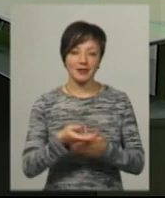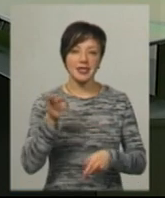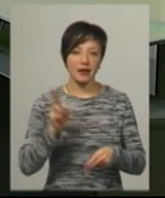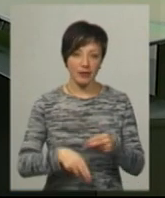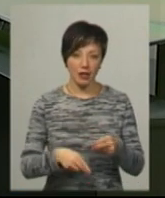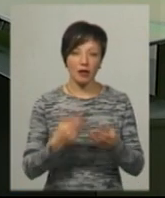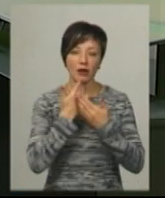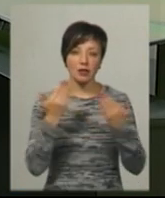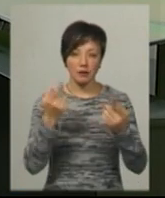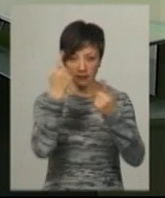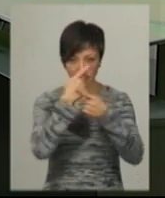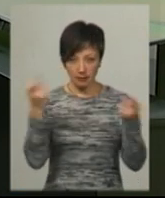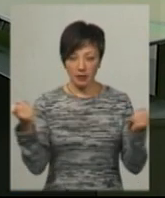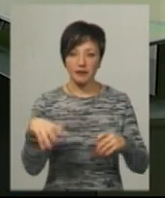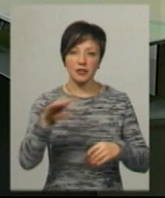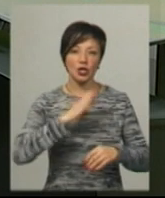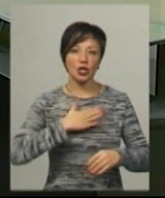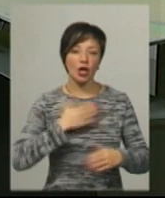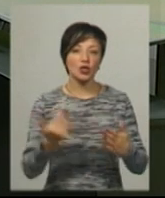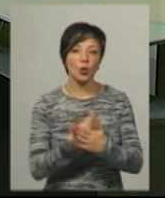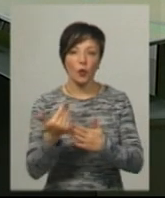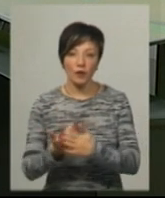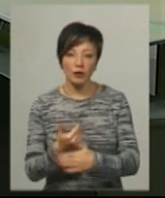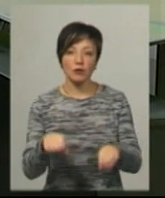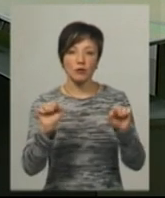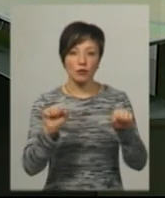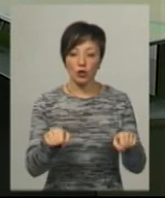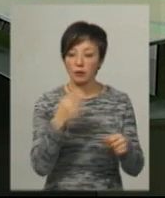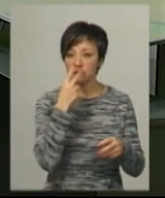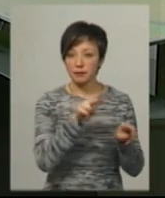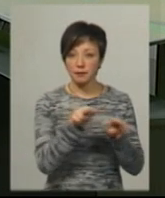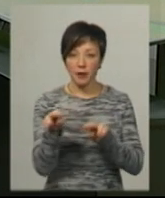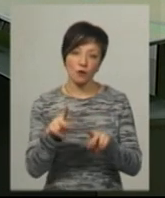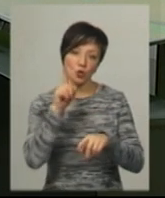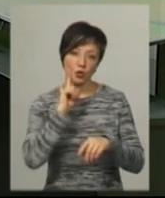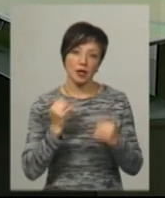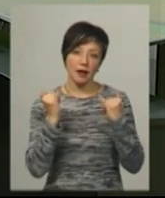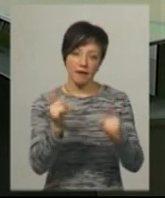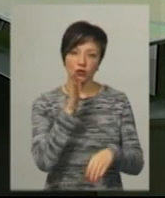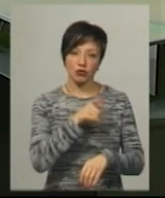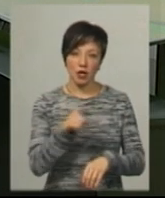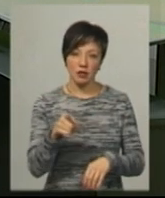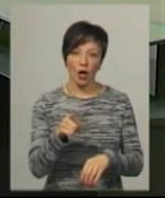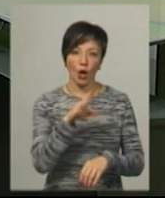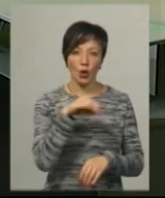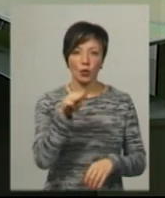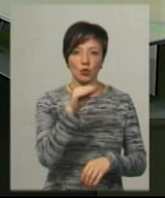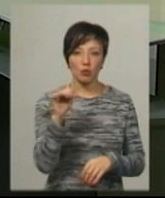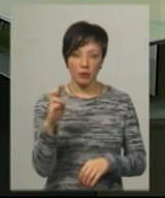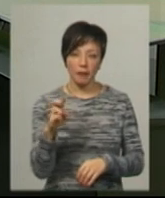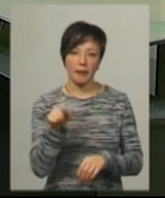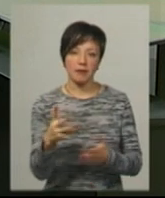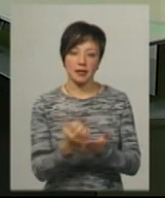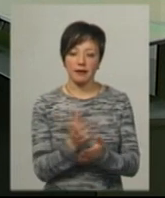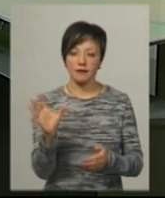завершено. Наостанок нагадую, що всі наші інформаційні випуски ви можете переглядати в зручний для вас час в мережі YouTube. Там ви знайдете